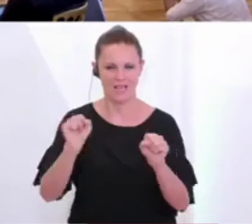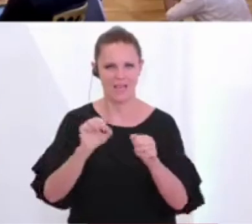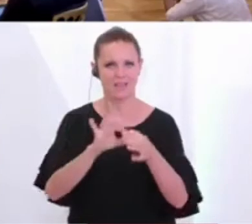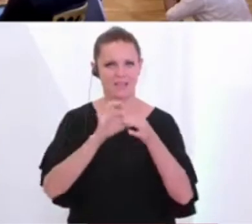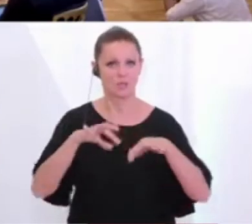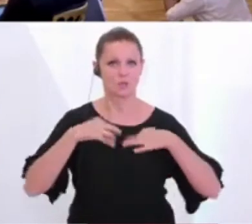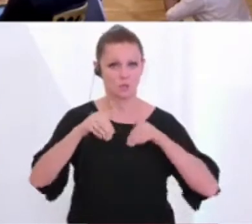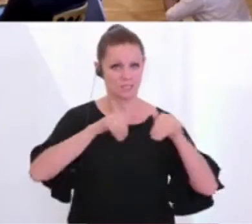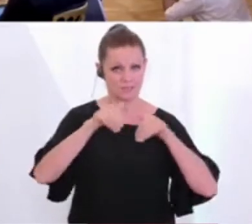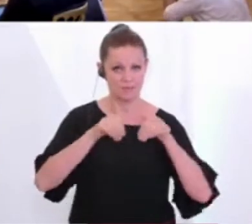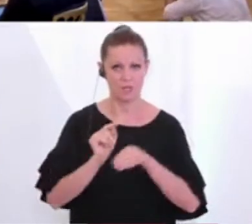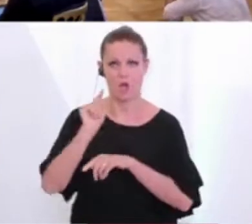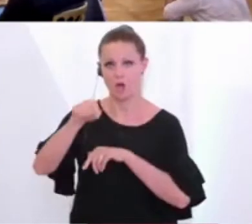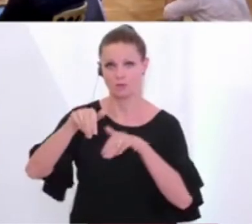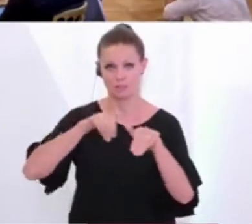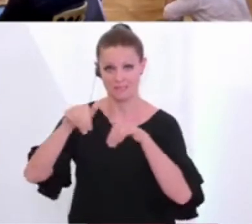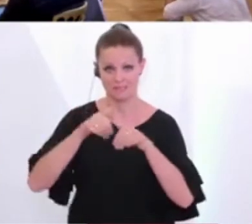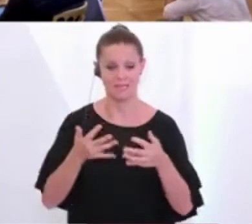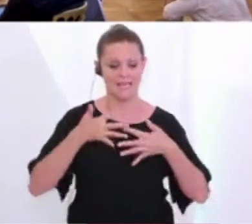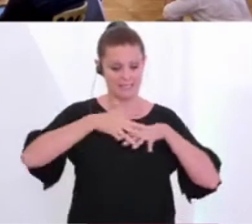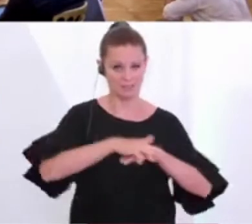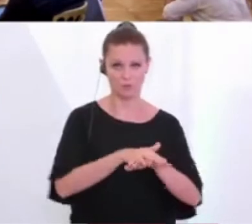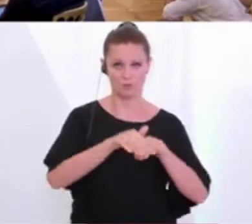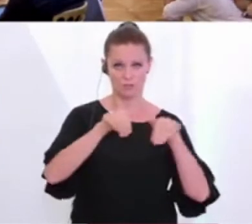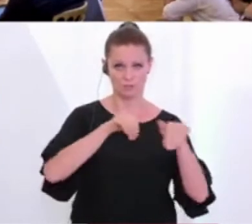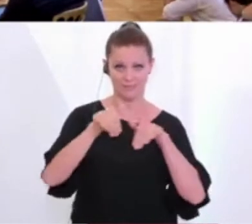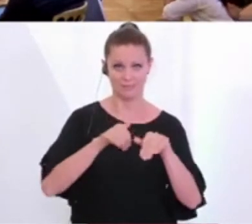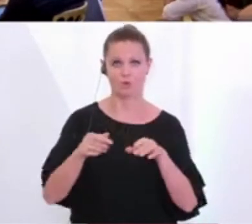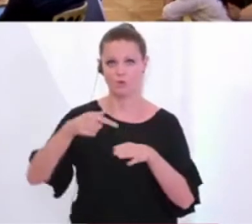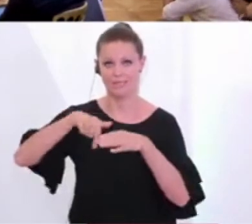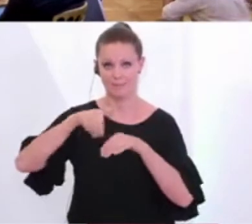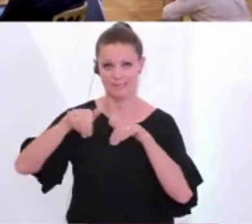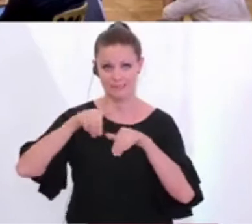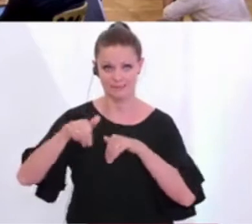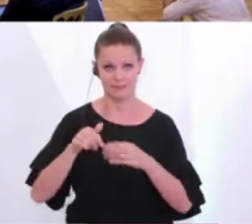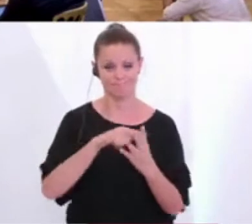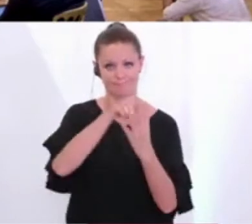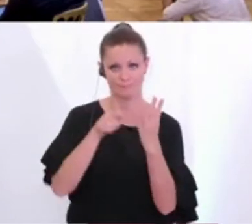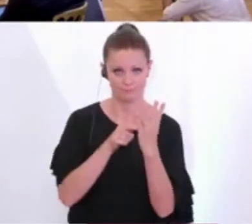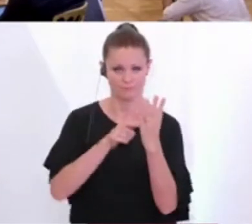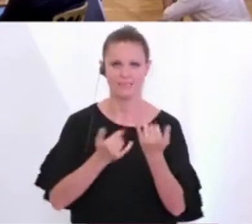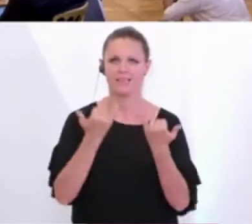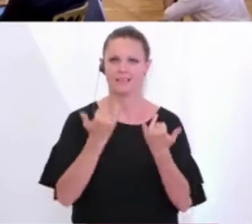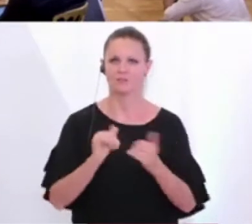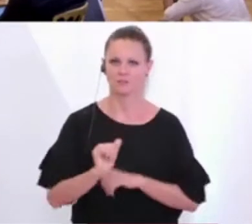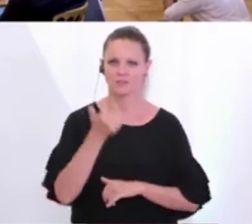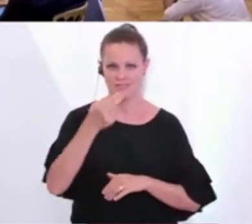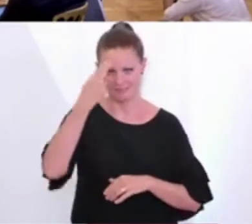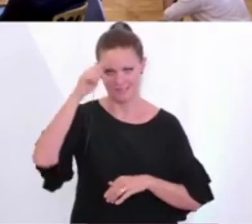Herr Schober, Außenminister Schallenberg, Integrationsministerin Raab und Innenminister Nehammer. Herr Gesundheitsminister, bitte.